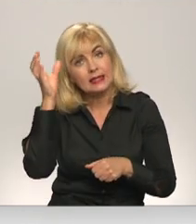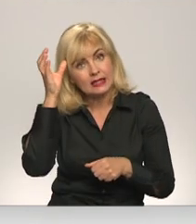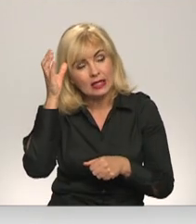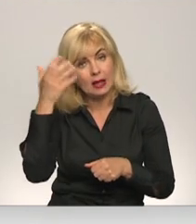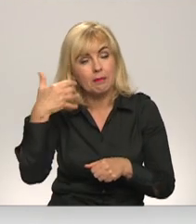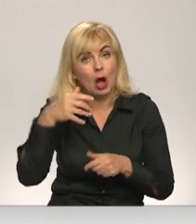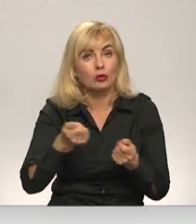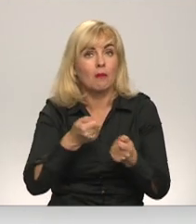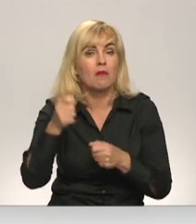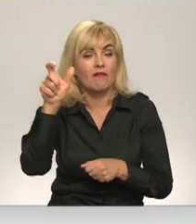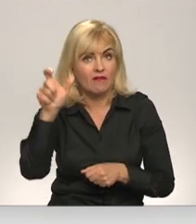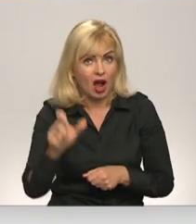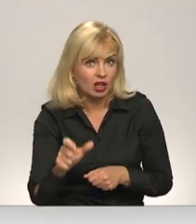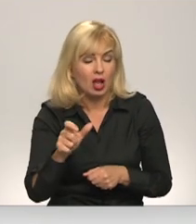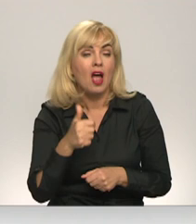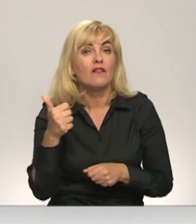vadītājs Jānis Kloviņš.